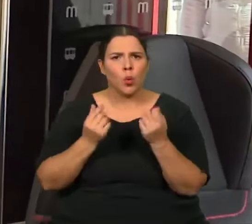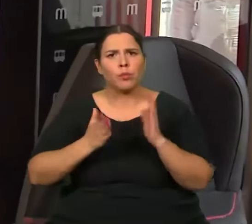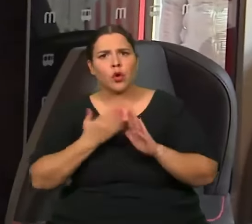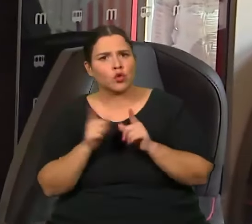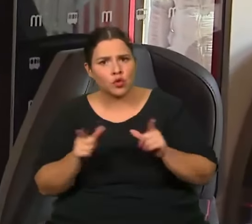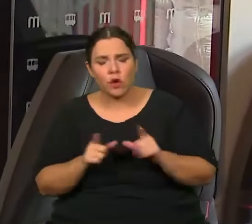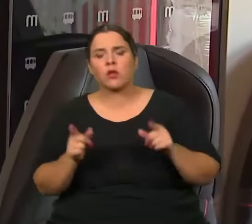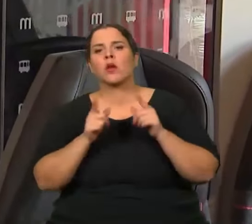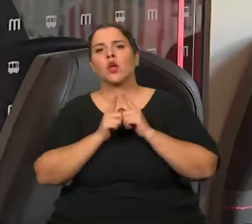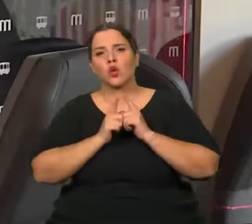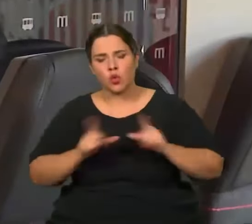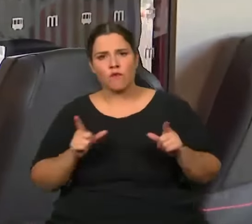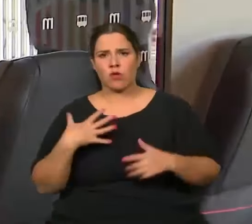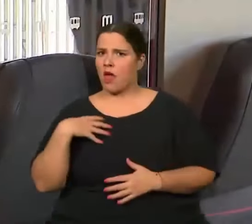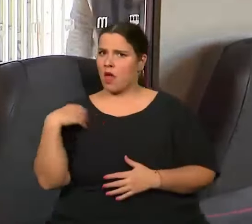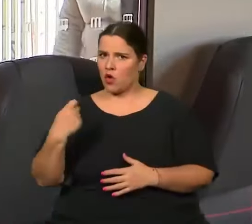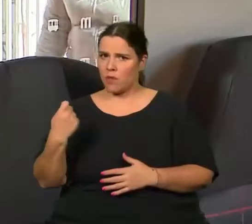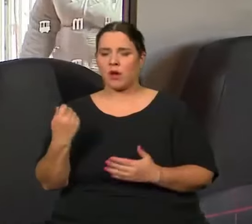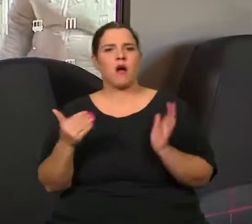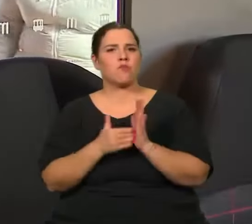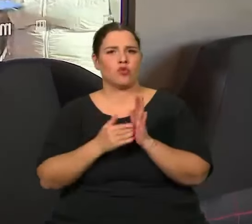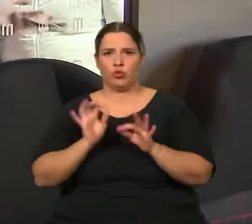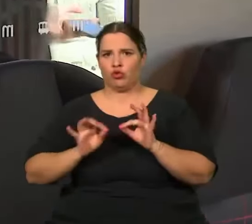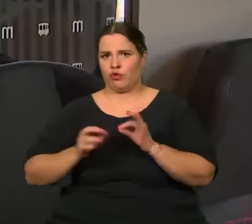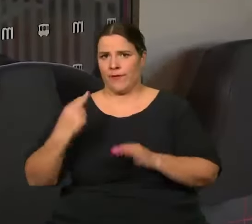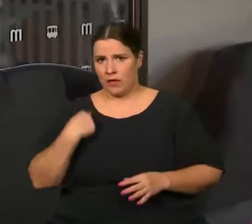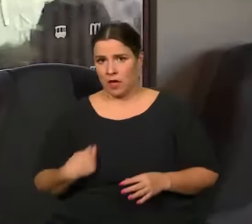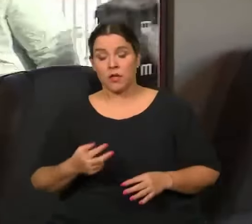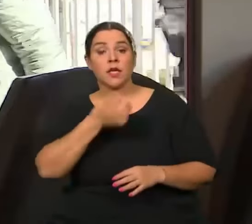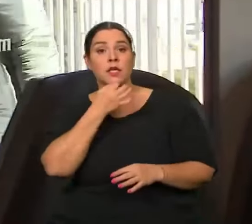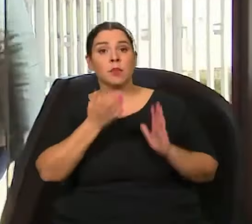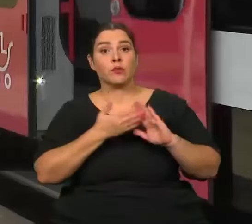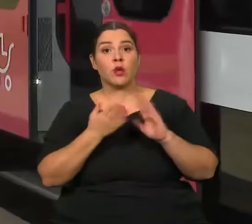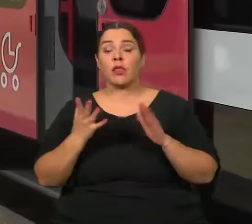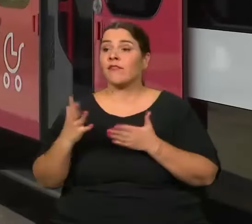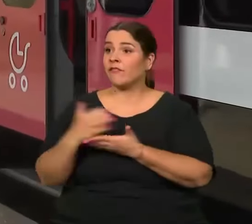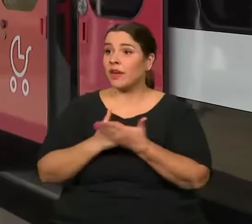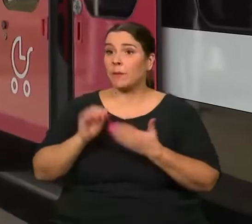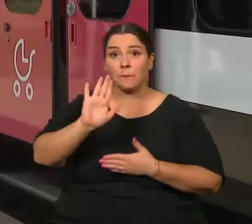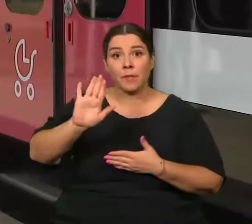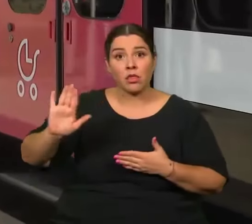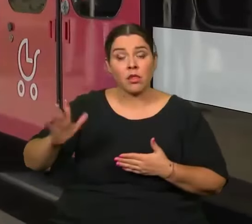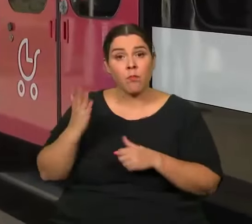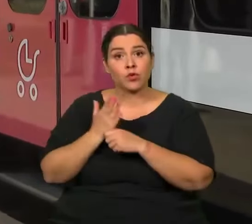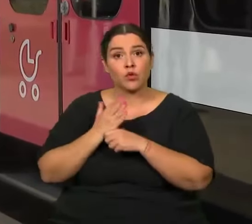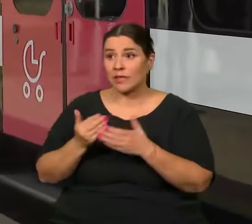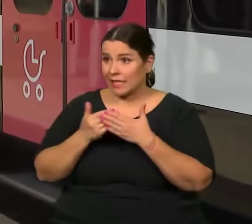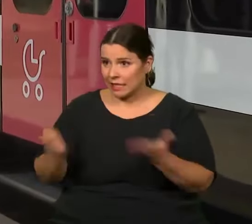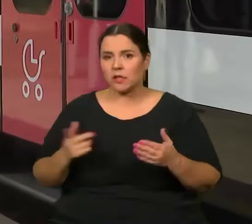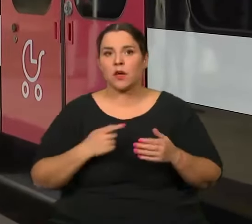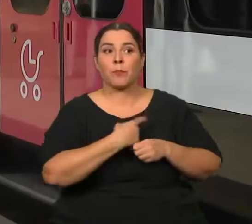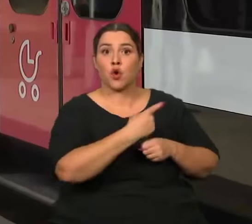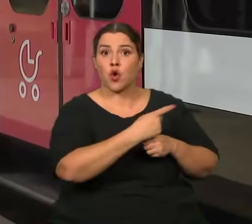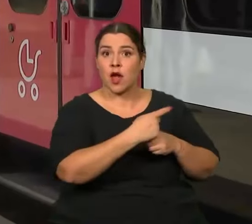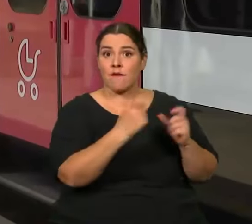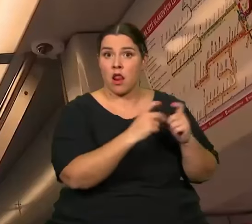společnosti Kordes hlavně ekonomické. Předpokládá, že když nebudou muset platit průvodčí českých drah, z prodeje jízdného jim zbude